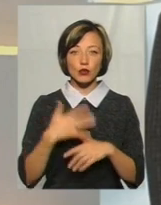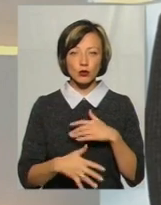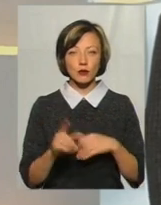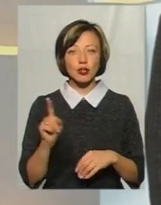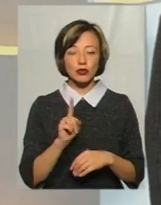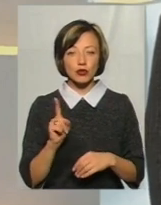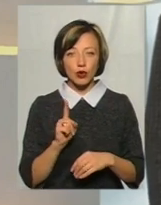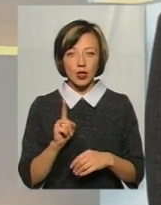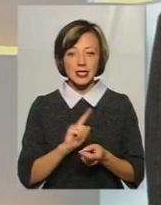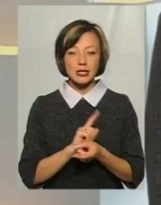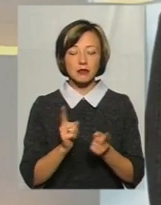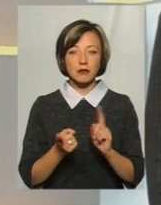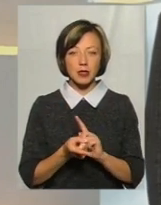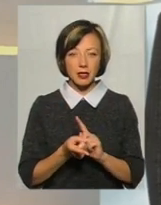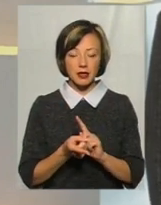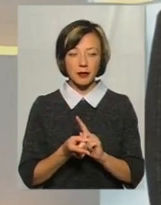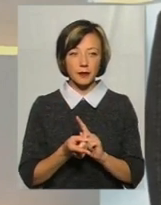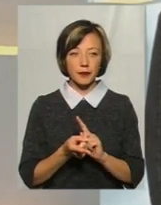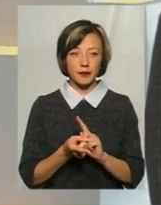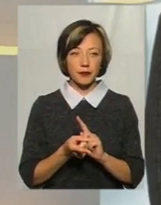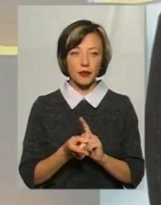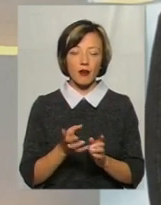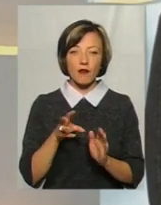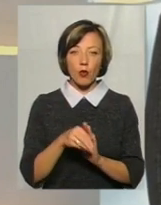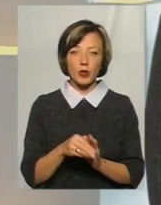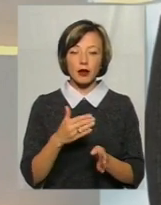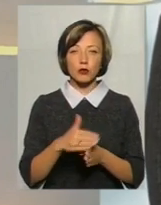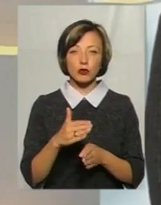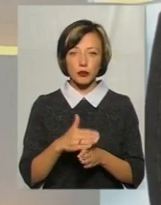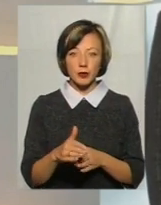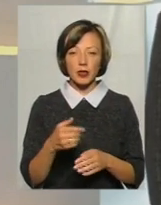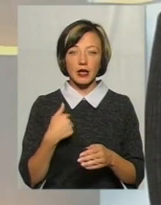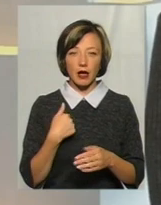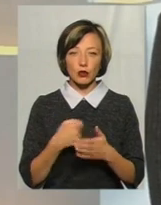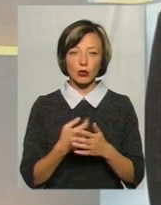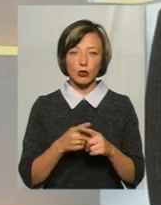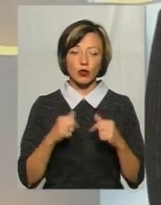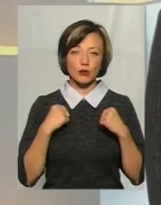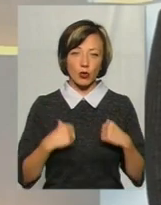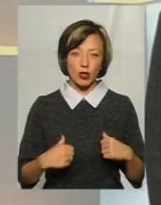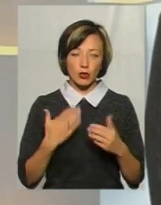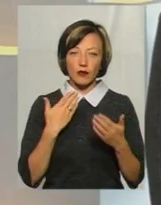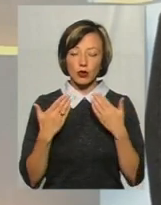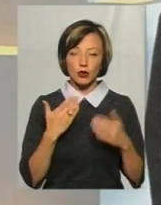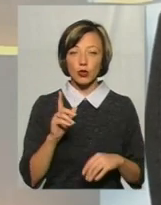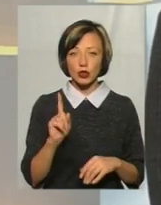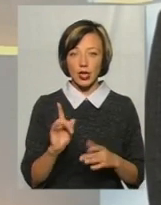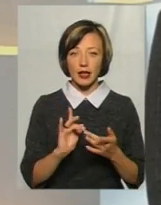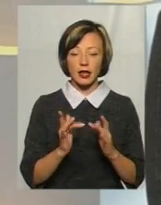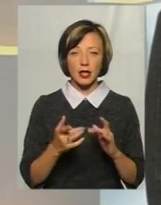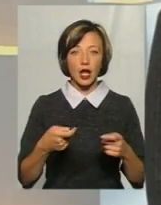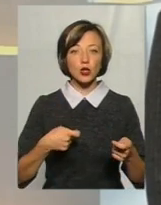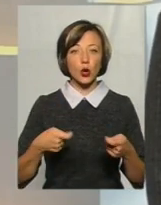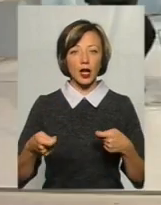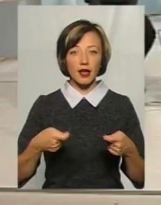зміни входять поступово, і я до цього спокійний. Хоча інтернет-торгівля